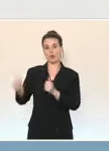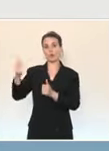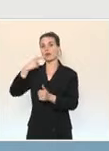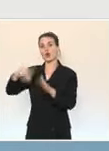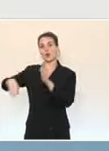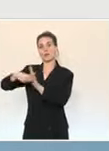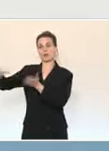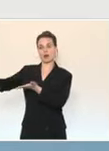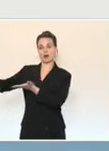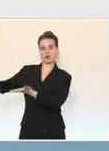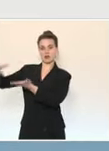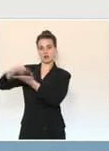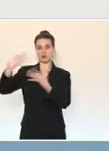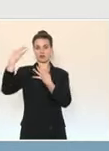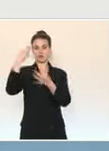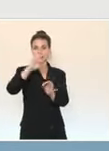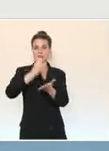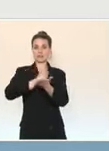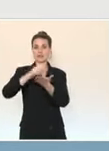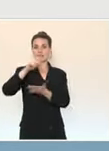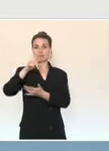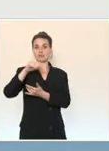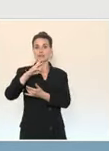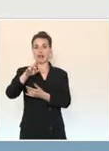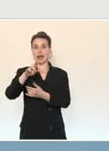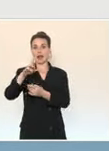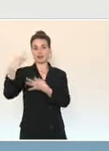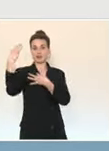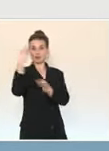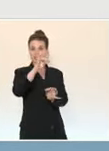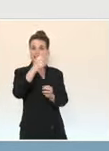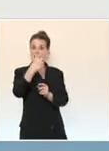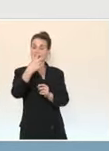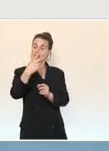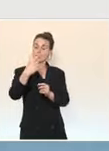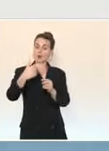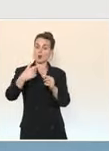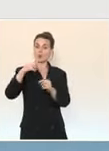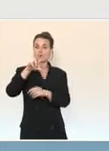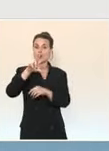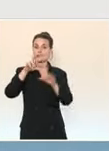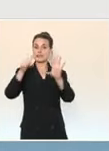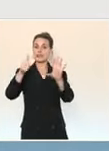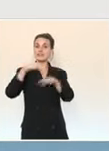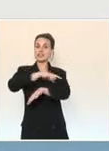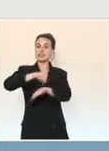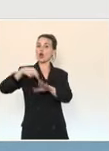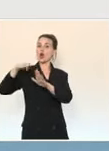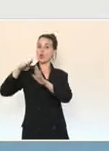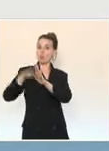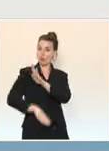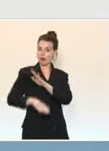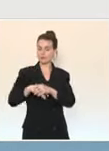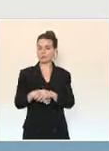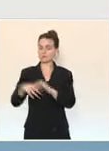vol d'un test PCR négatif de moins de 36 heures et non plus de moins de 72 heures. A l'arrivée sur le sol français, tous les passagers seront